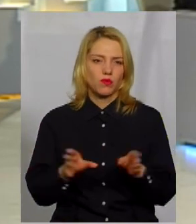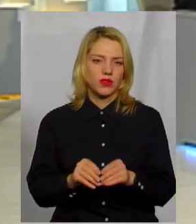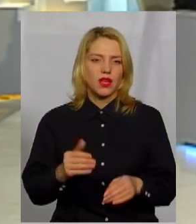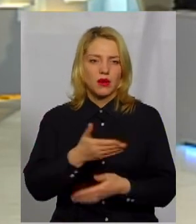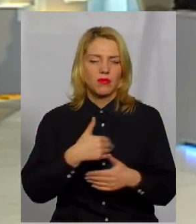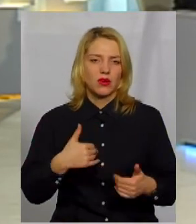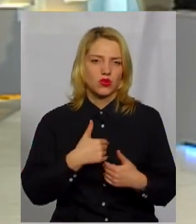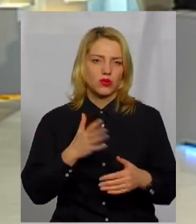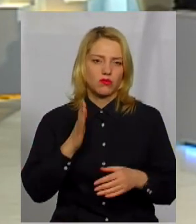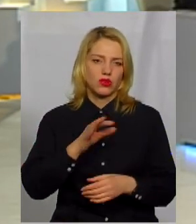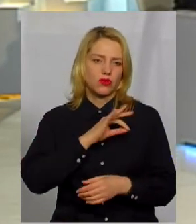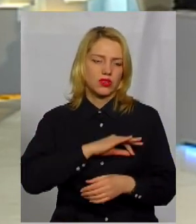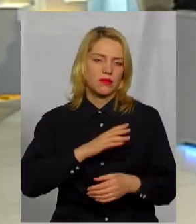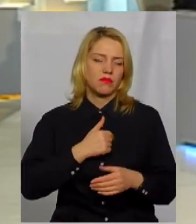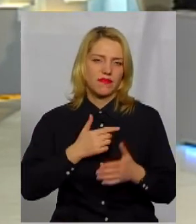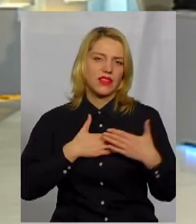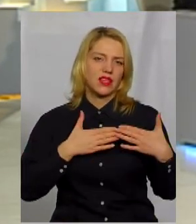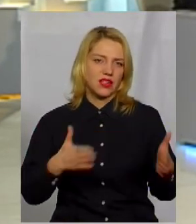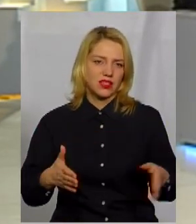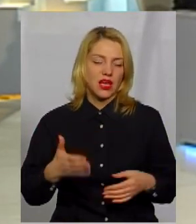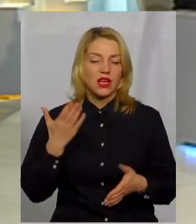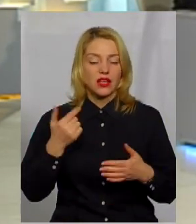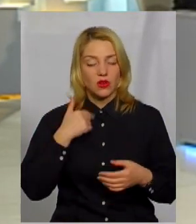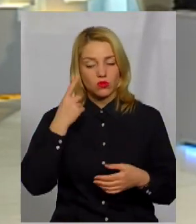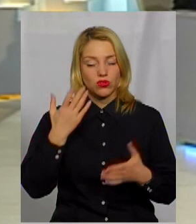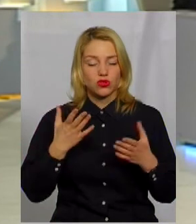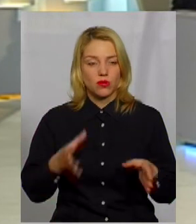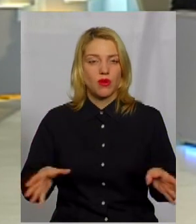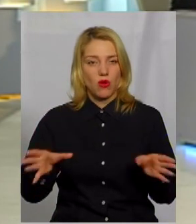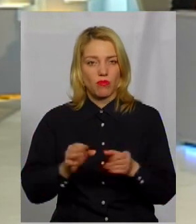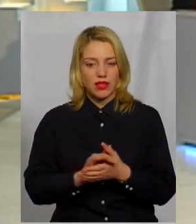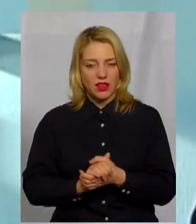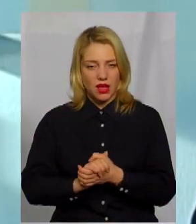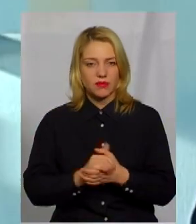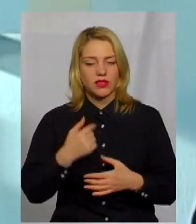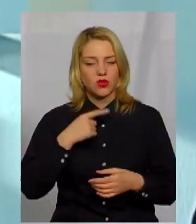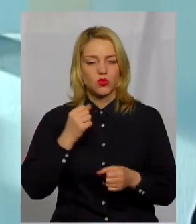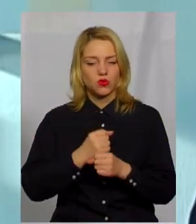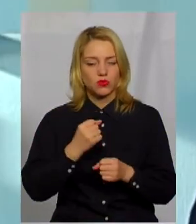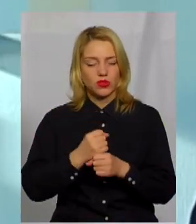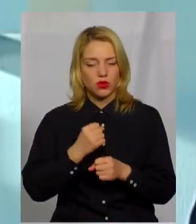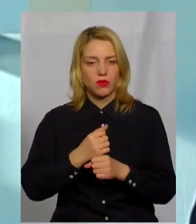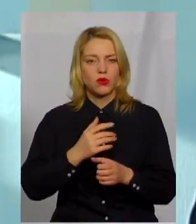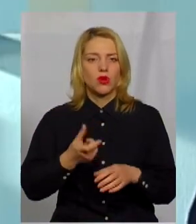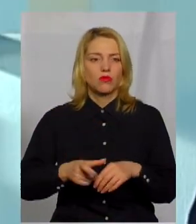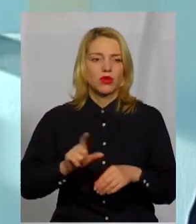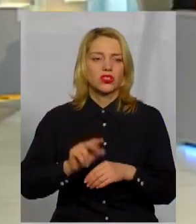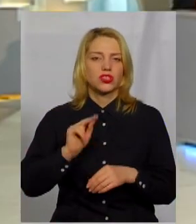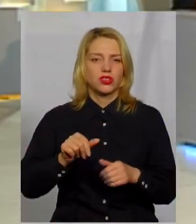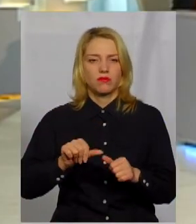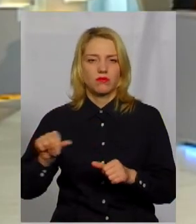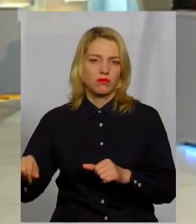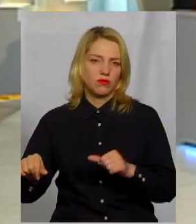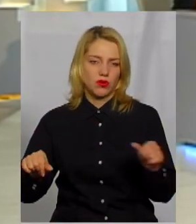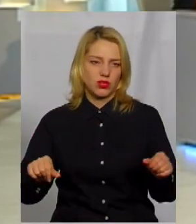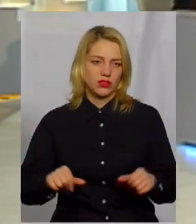бути корисні, це все, ми відкриті. Я думаю, що якщо ми об'єднаємось, ми точно зможемо більше зробити, ніж коли ми будемо порізни всі.